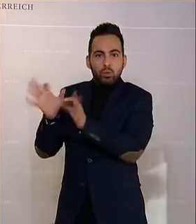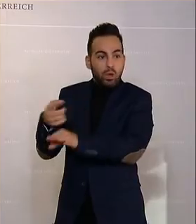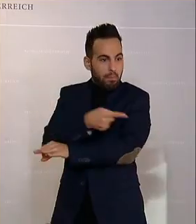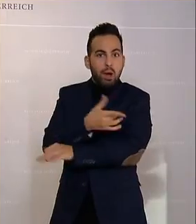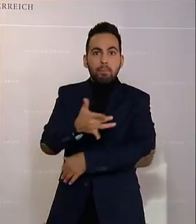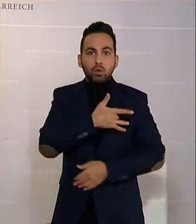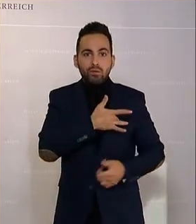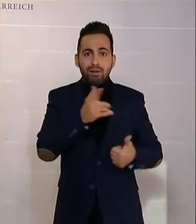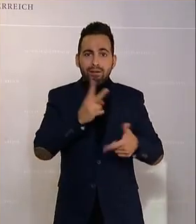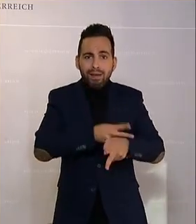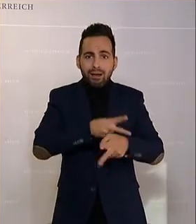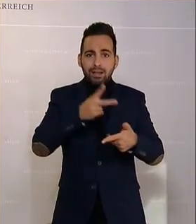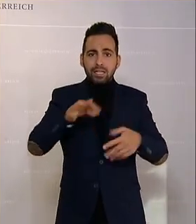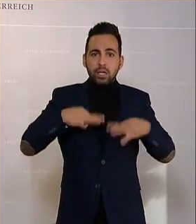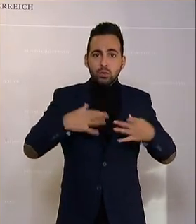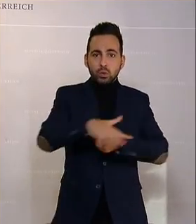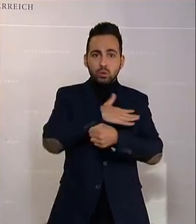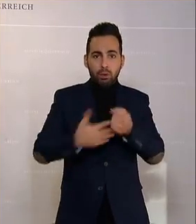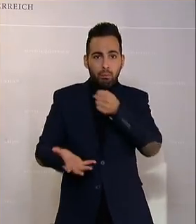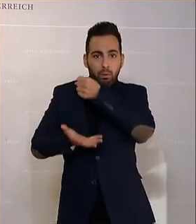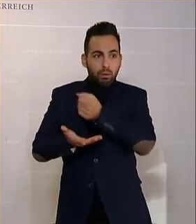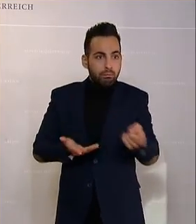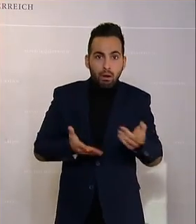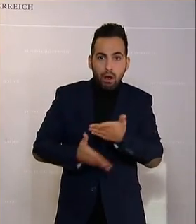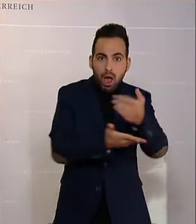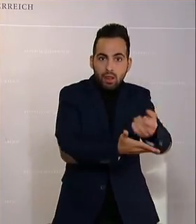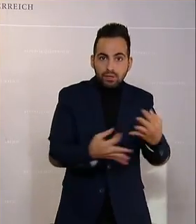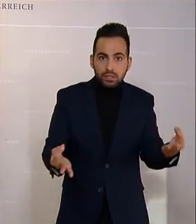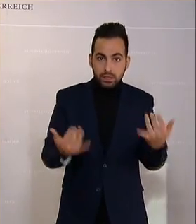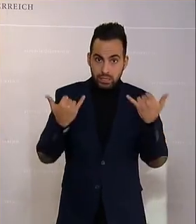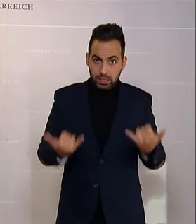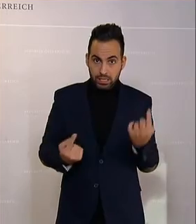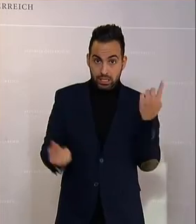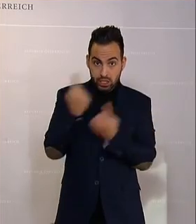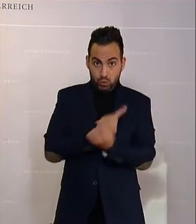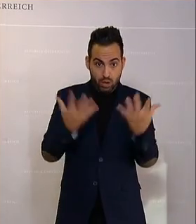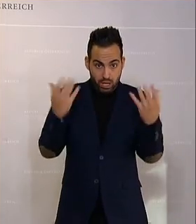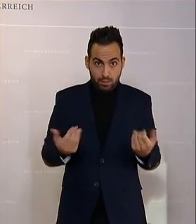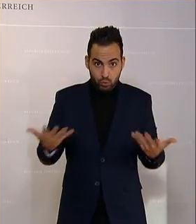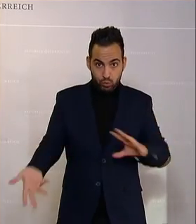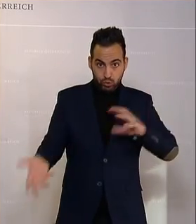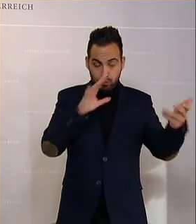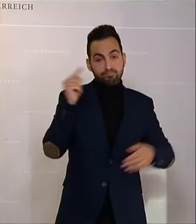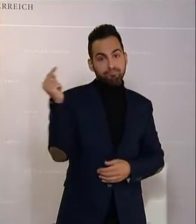Bediensteten im Gesundheitssystem überhaupt nicht geholfen haben. Und damit haben Sie diese jetzige Situation auch zu verantworten.